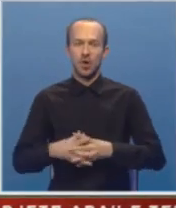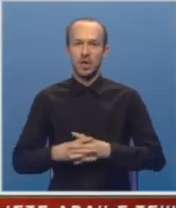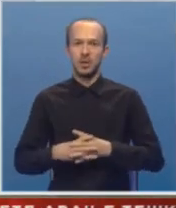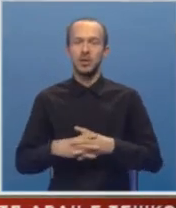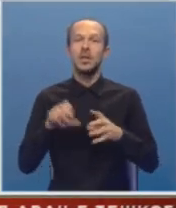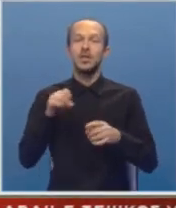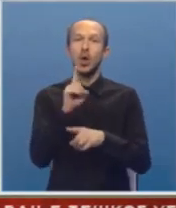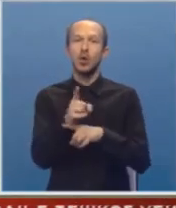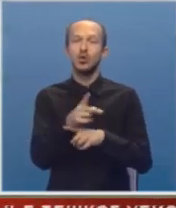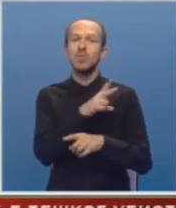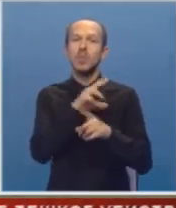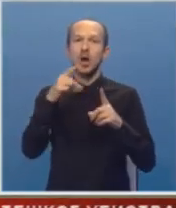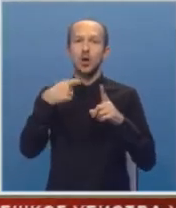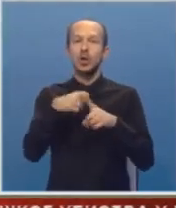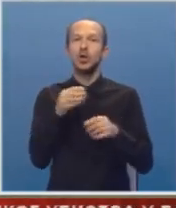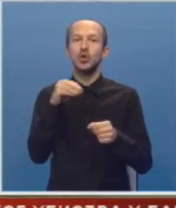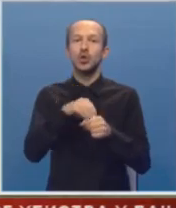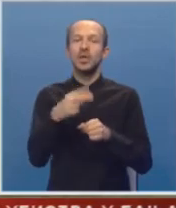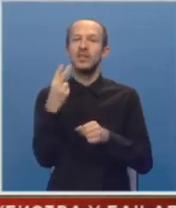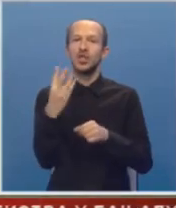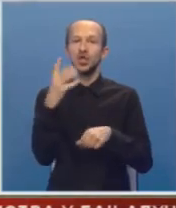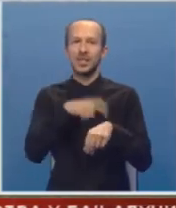da odluči ima rok dodatna 24 sata. Hvala